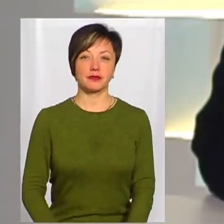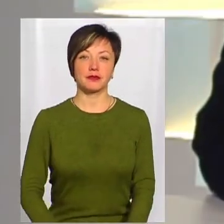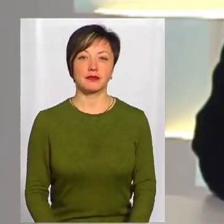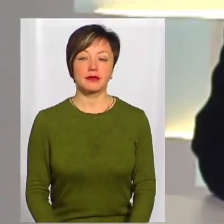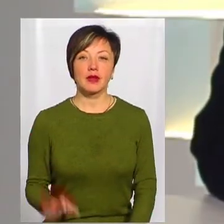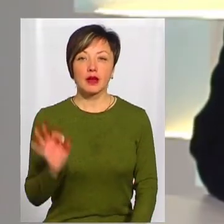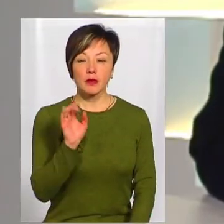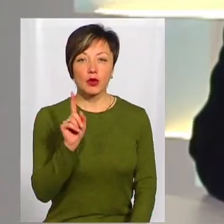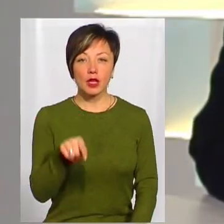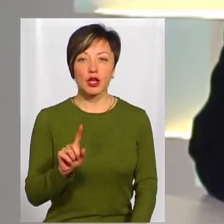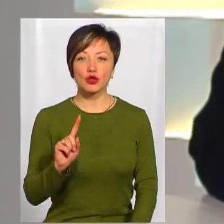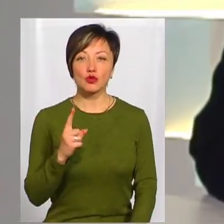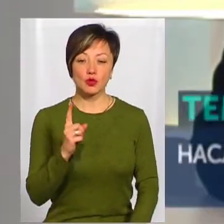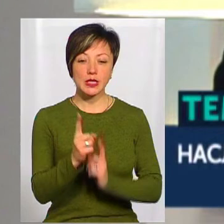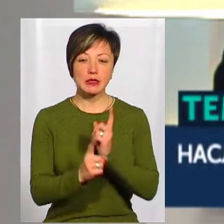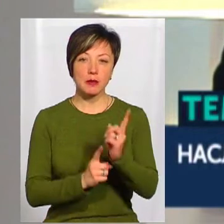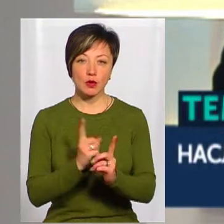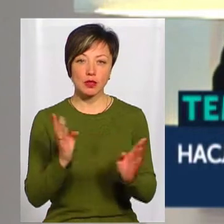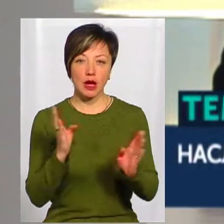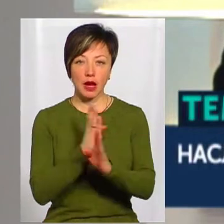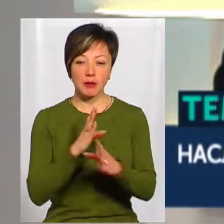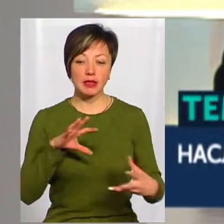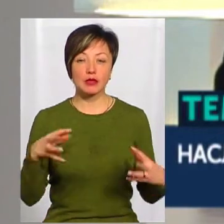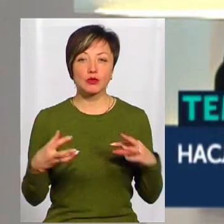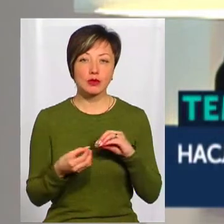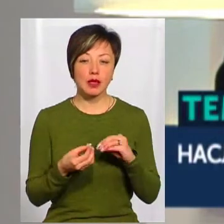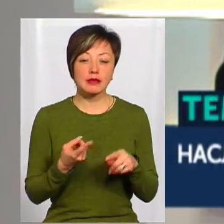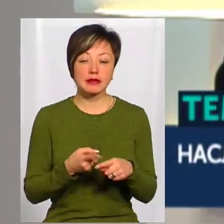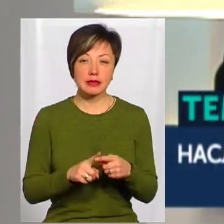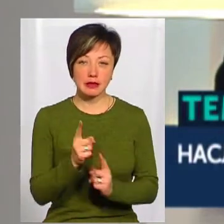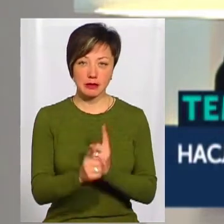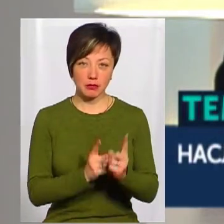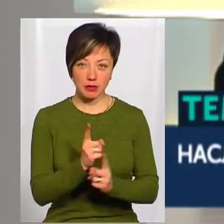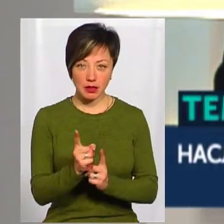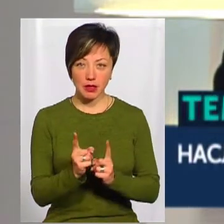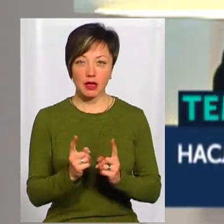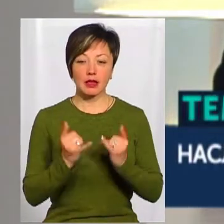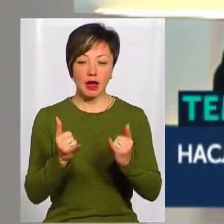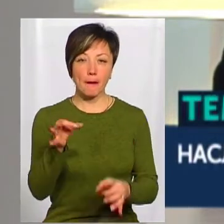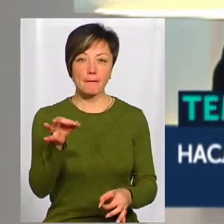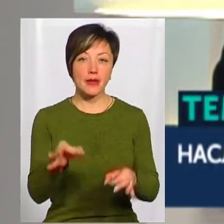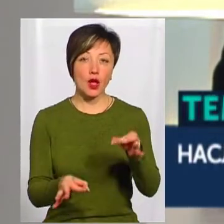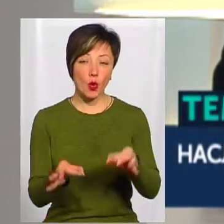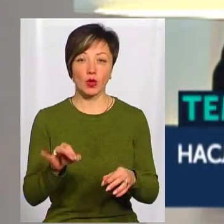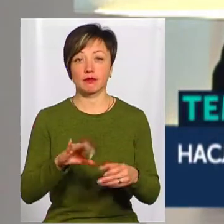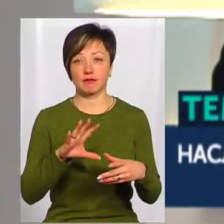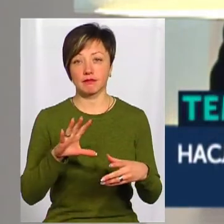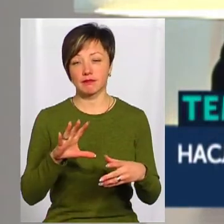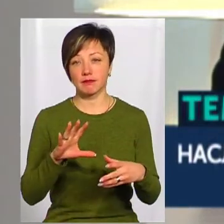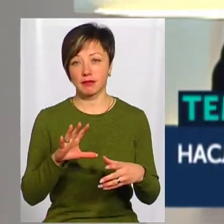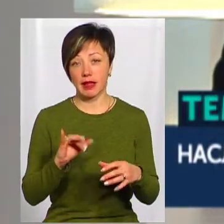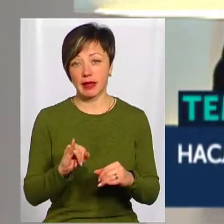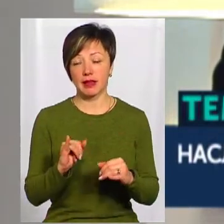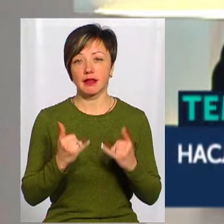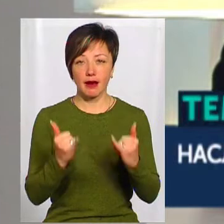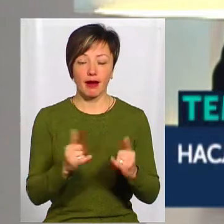Про те, чому змінюється клімат, які наслідки цих змін можуть настати для природи і, зрештою, для